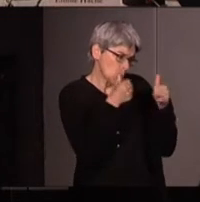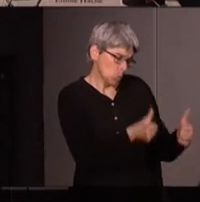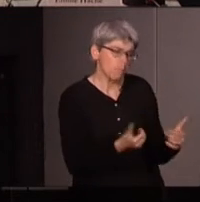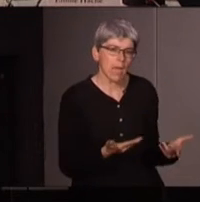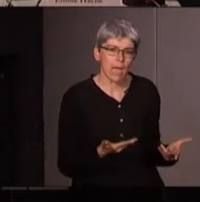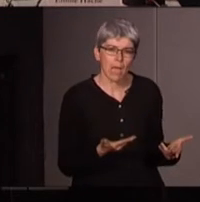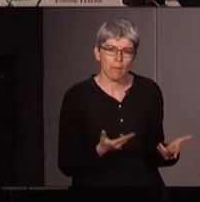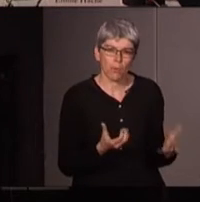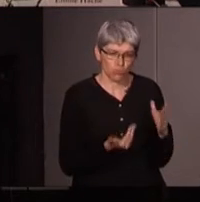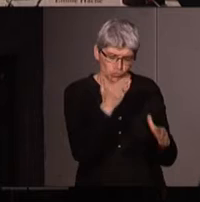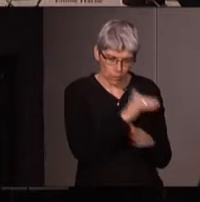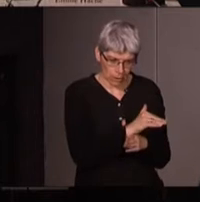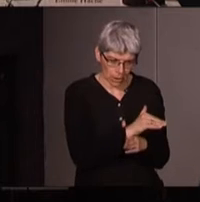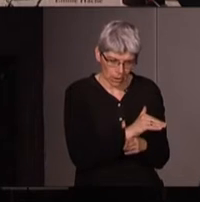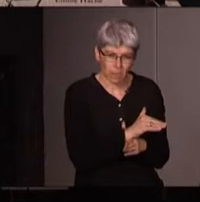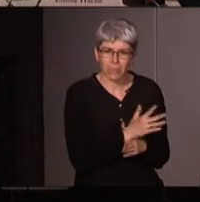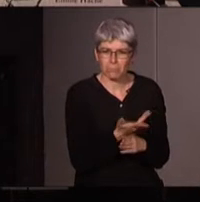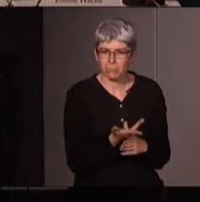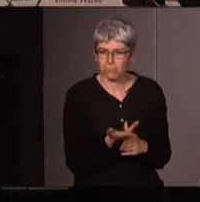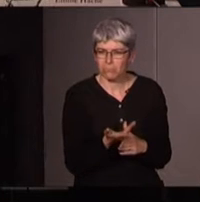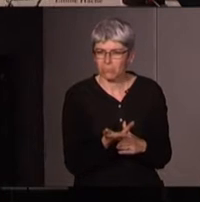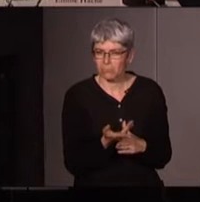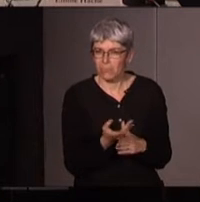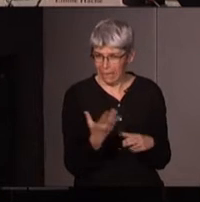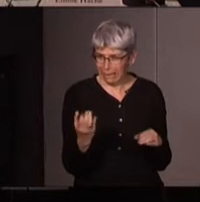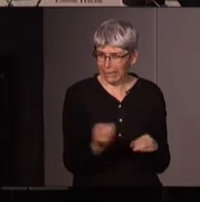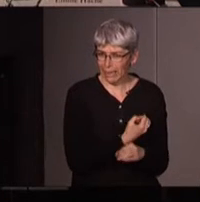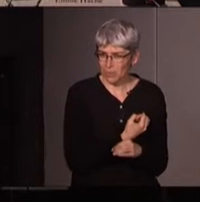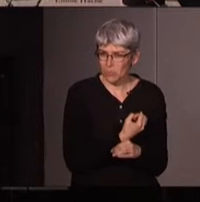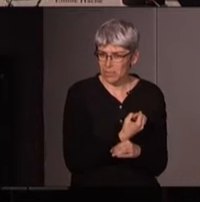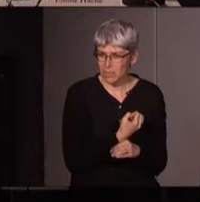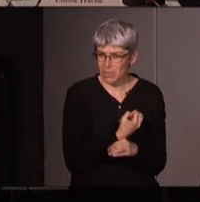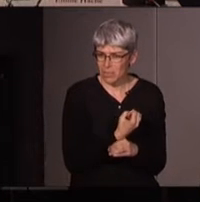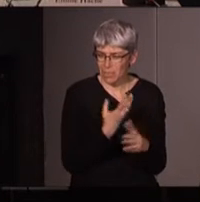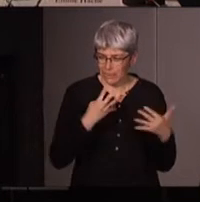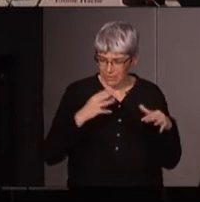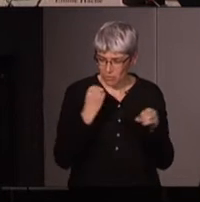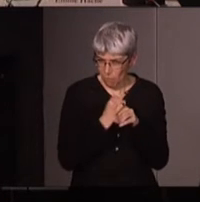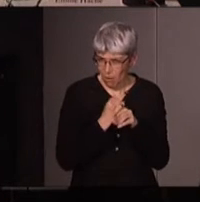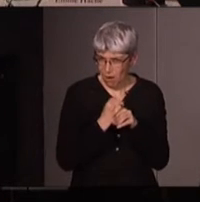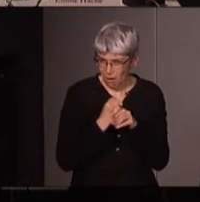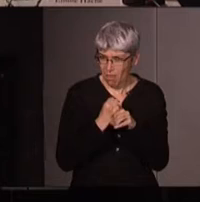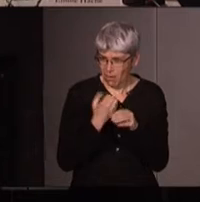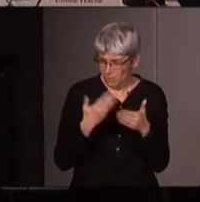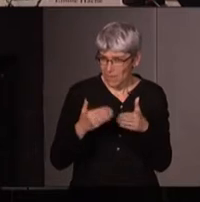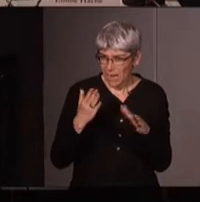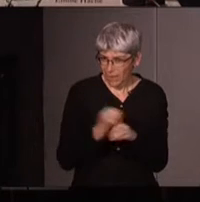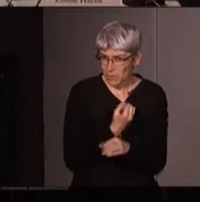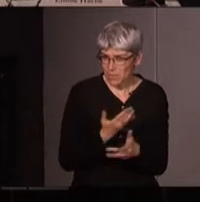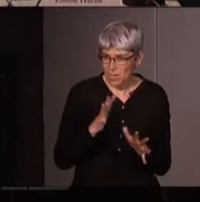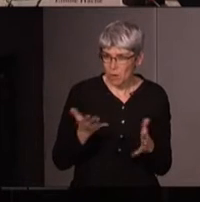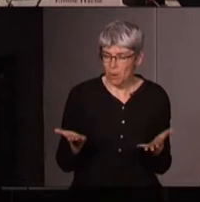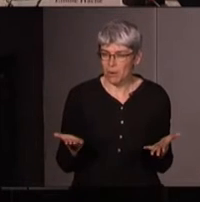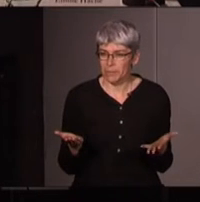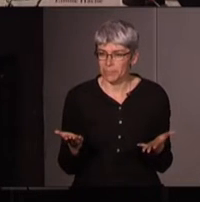mais c'était sur une journée après sur Greenham je me dis est-ce qu'elles ont réussi à tenir en non-mixité pendant 19 ans et comment elles ont posé